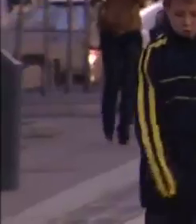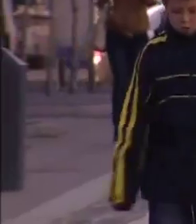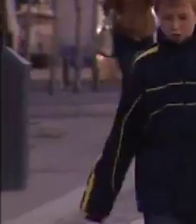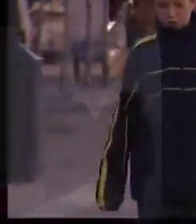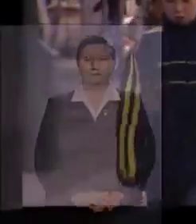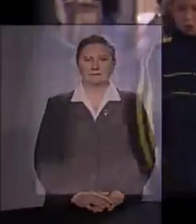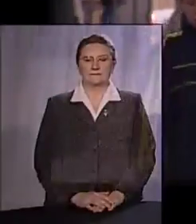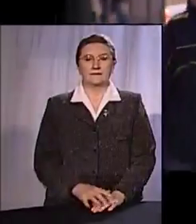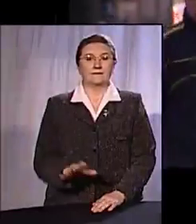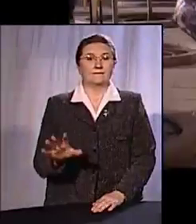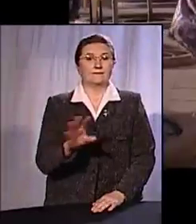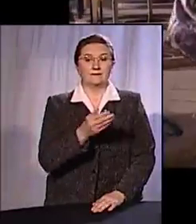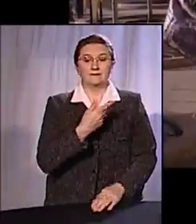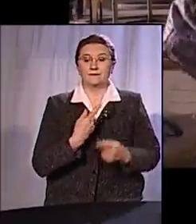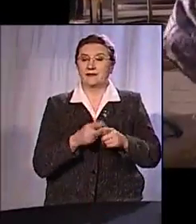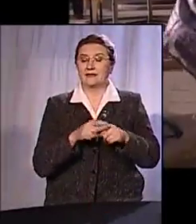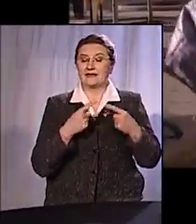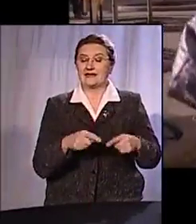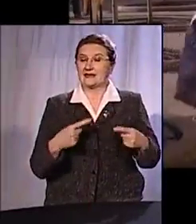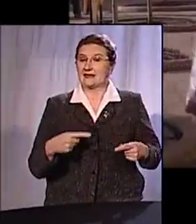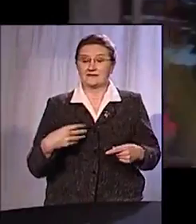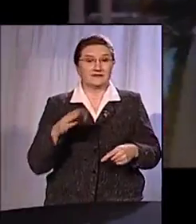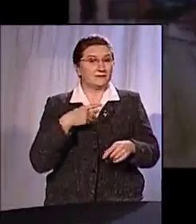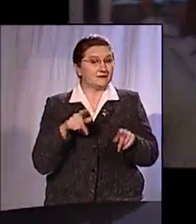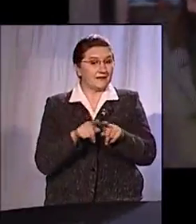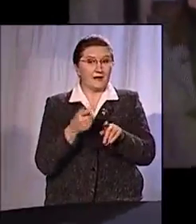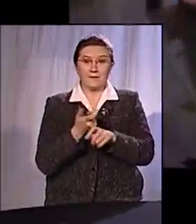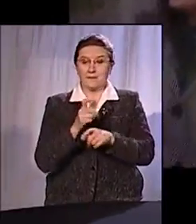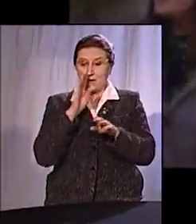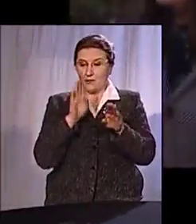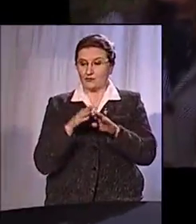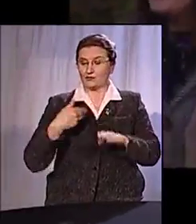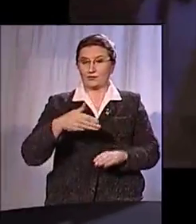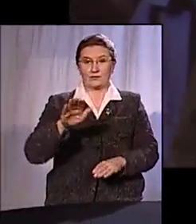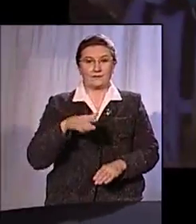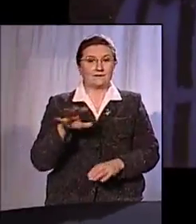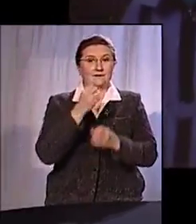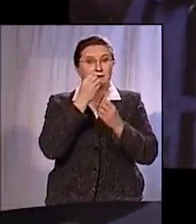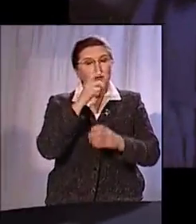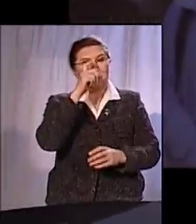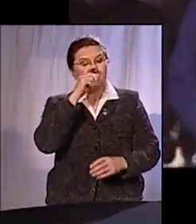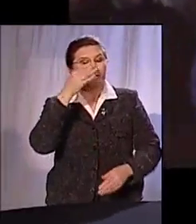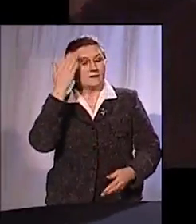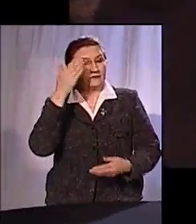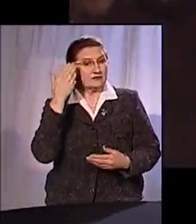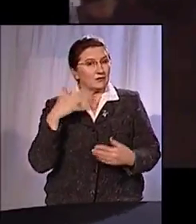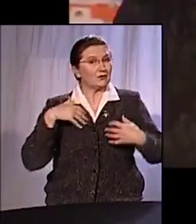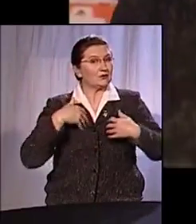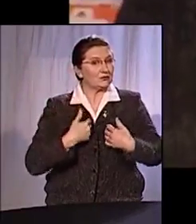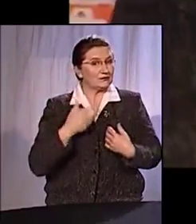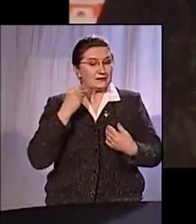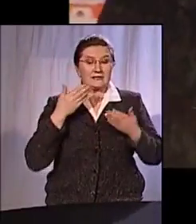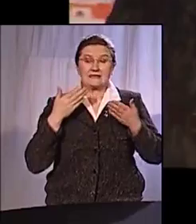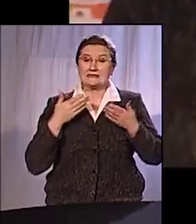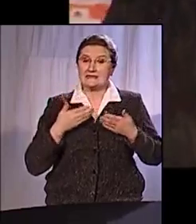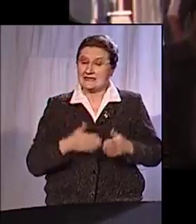Все мы с вами такие разные, все мы так похожи друг на друга. Все мы хорошие, плохие, веселые, озабоченные, когда-то